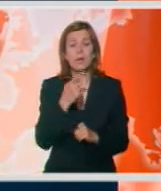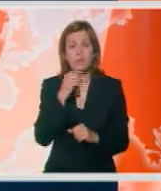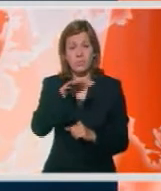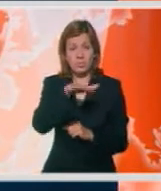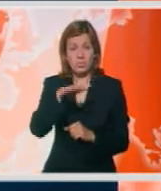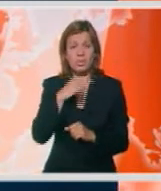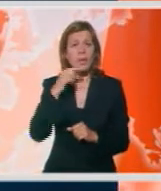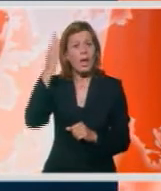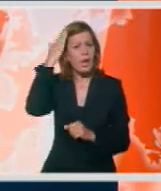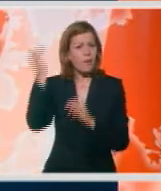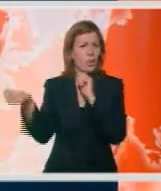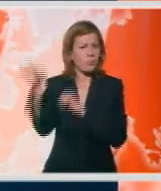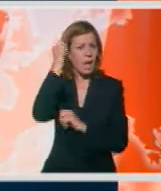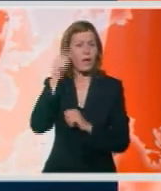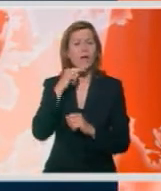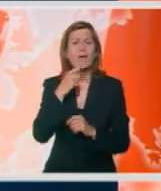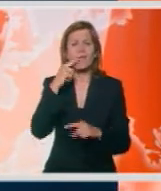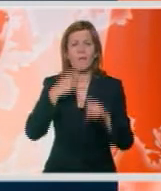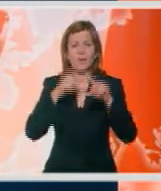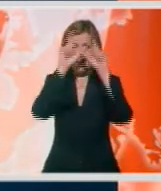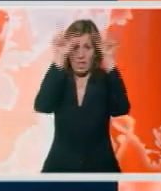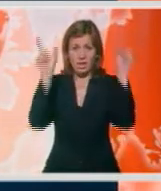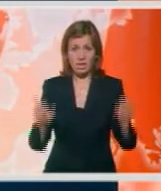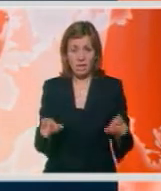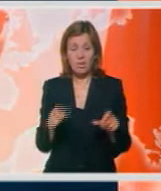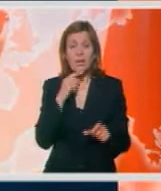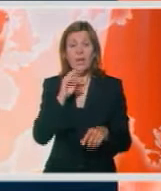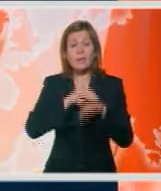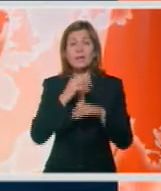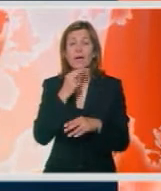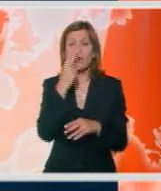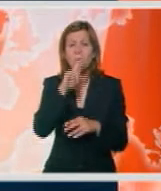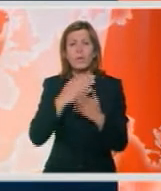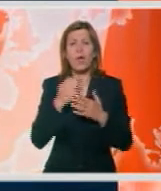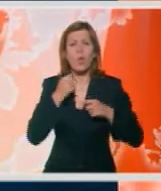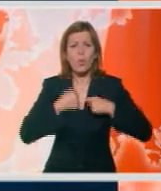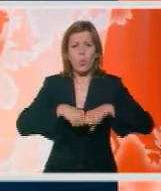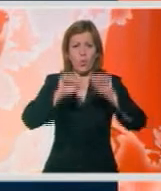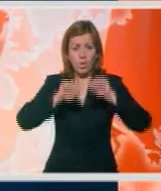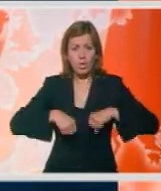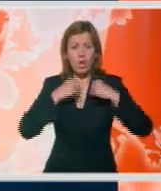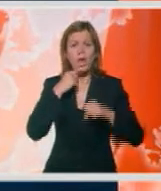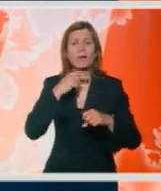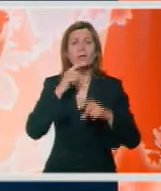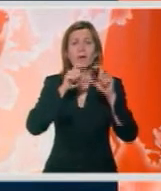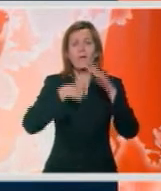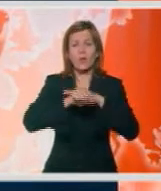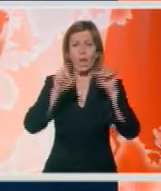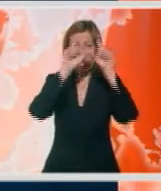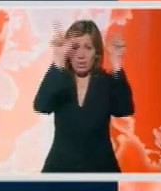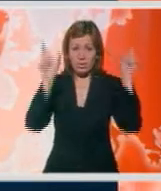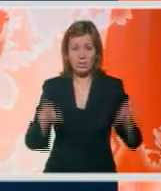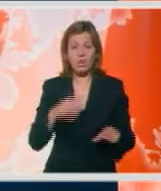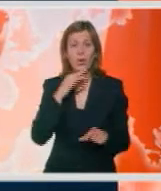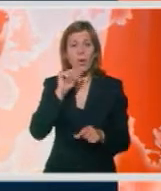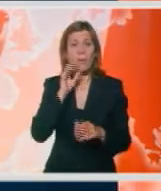igre na glavu pala metalna stativa. Prema izjavama očevidac Amališan se ljuljao na metalnoj konstrukciji putblaskog gola kada je ona